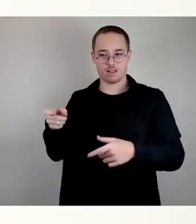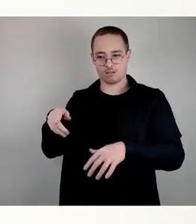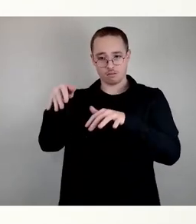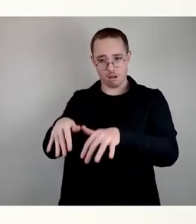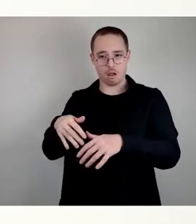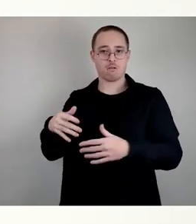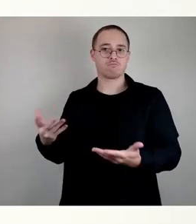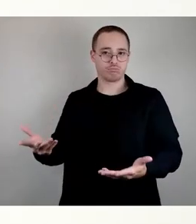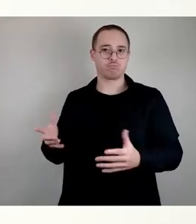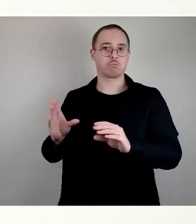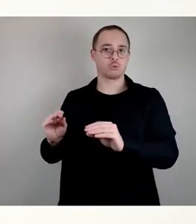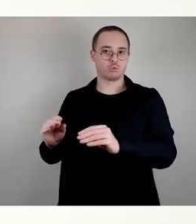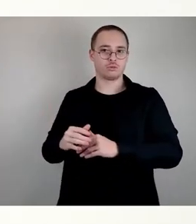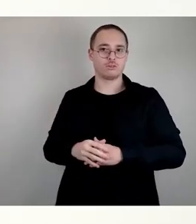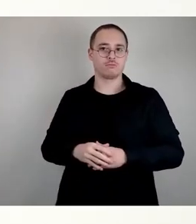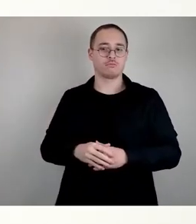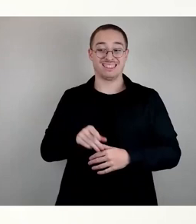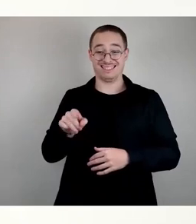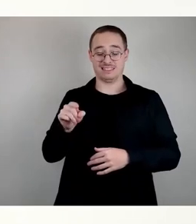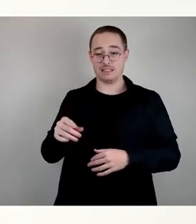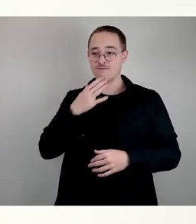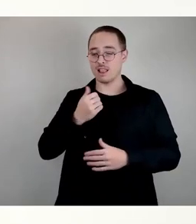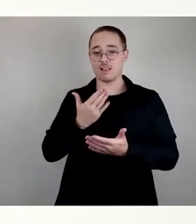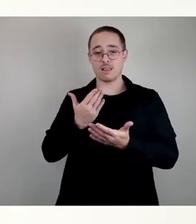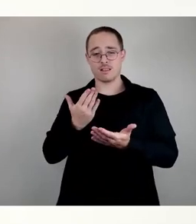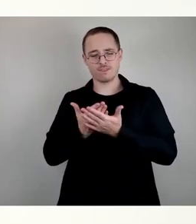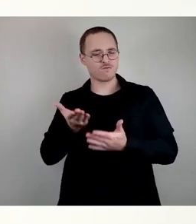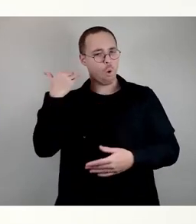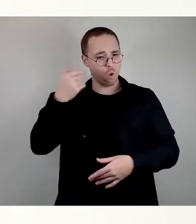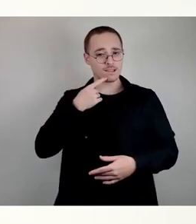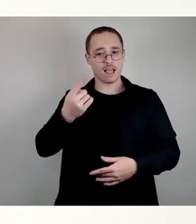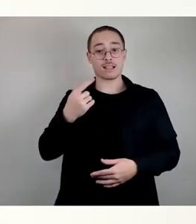das haben wir immer gesagt, wollen wir nach zwei Jahren ablösen.